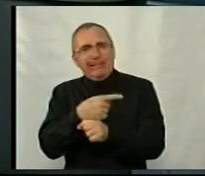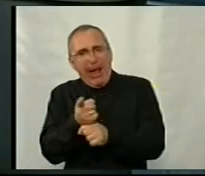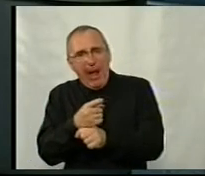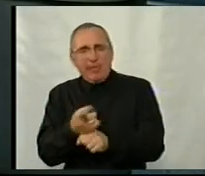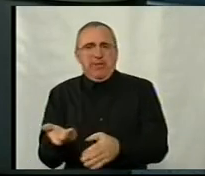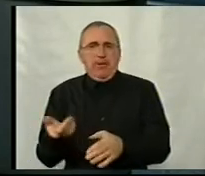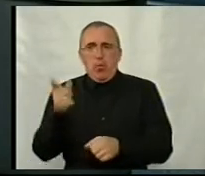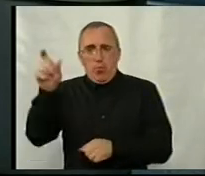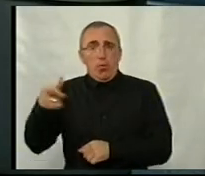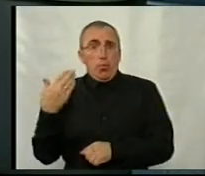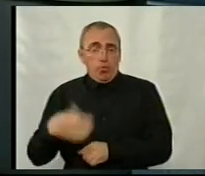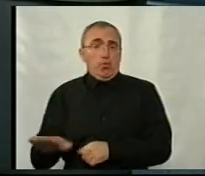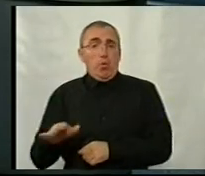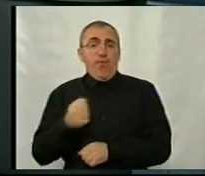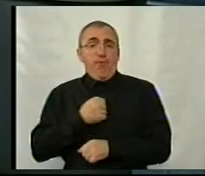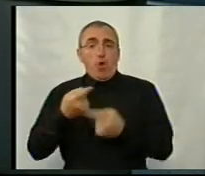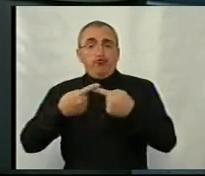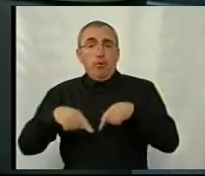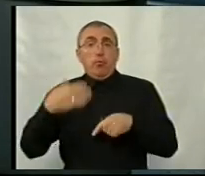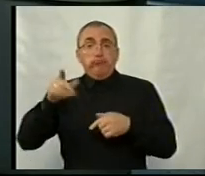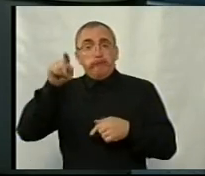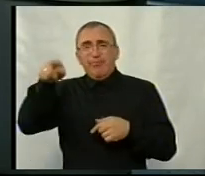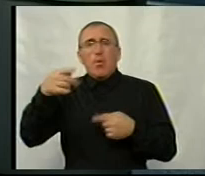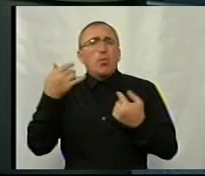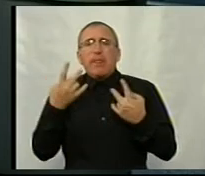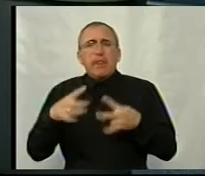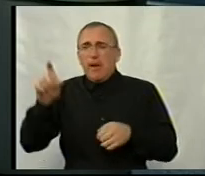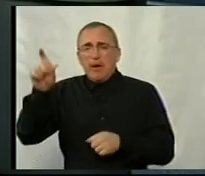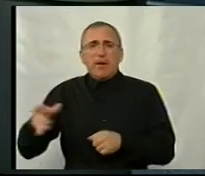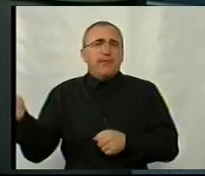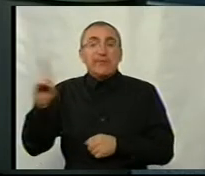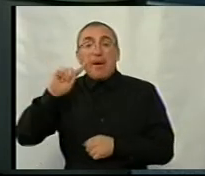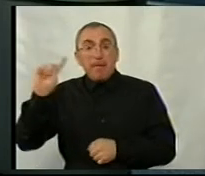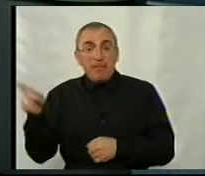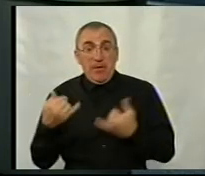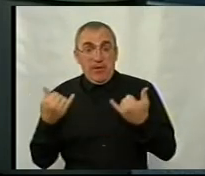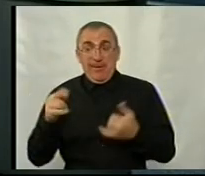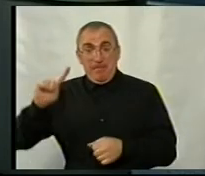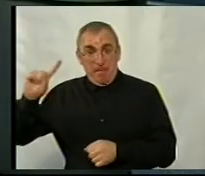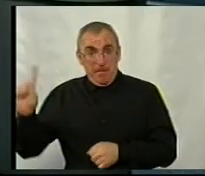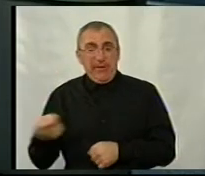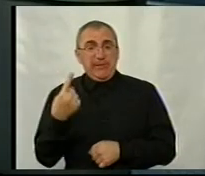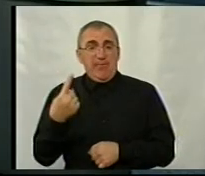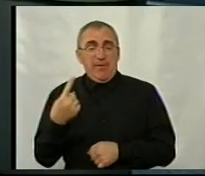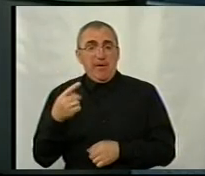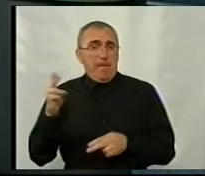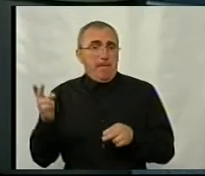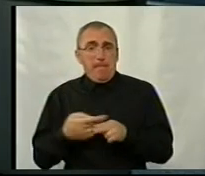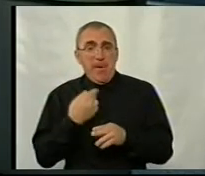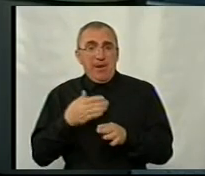Ага. І він вже приходе у військову частину і заключає, йому не потрібно. Всі призивники, які зараз ми призиваємо без